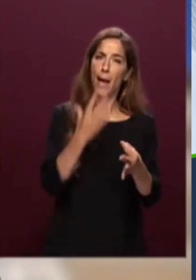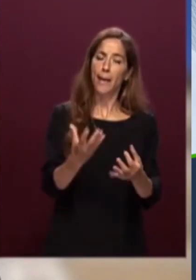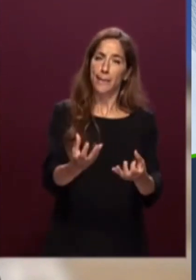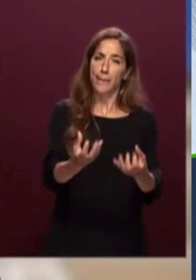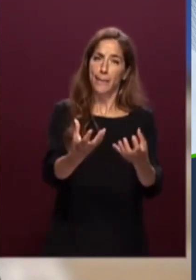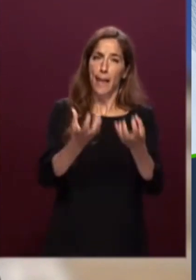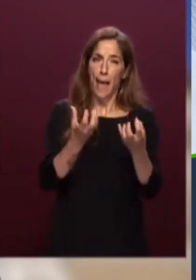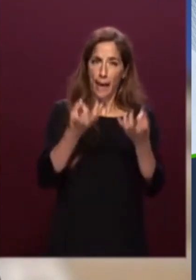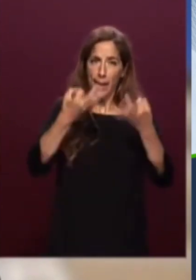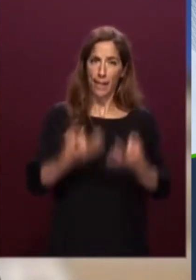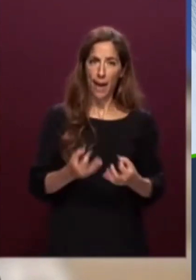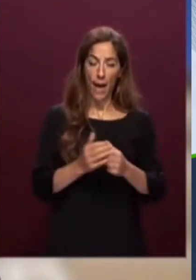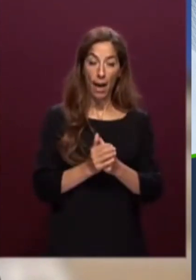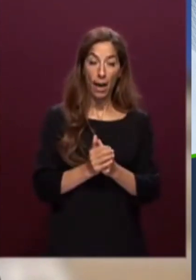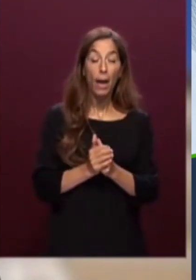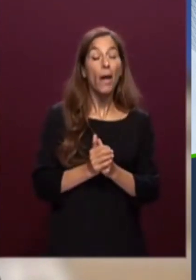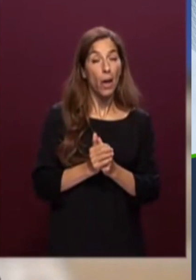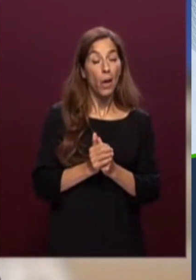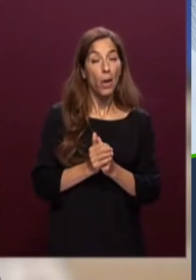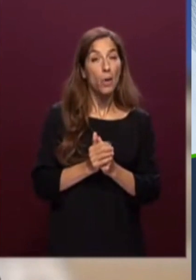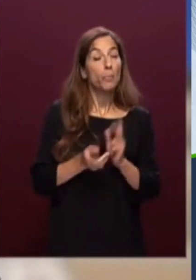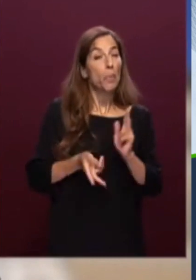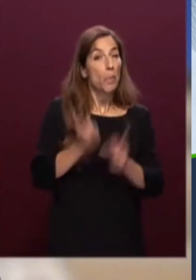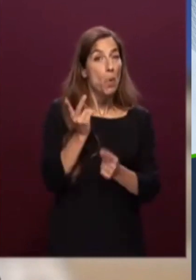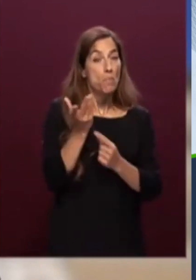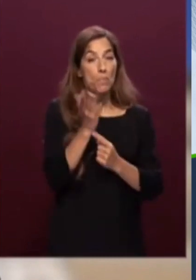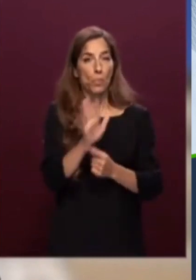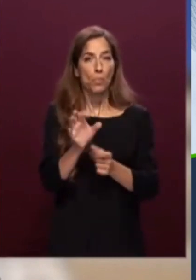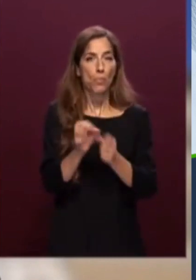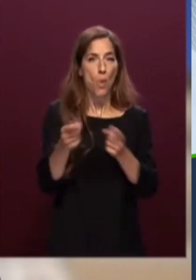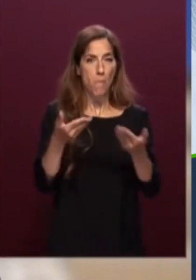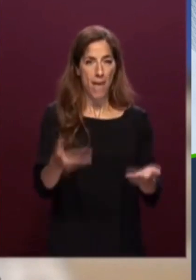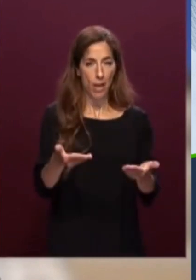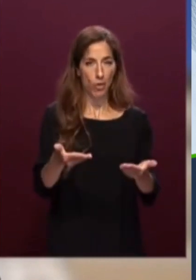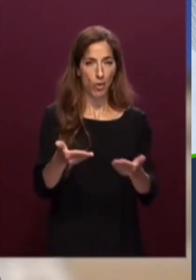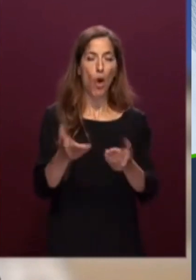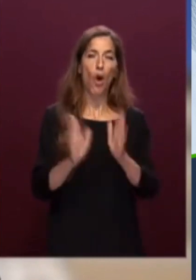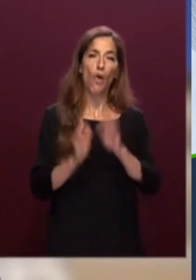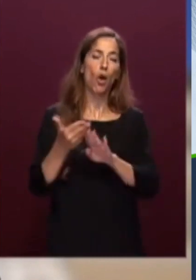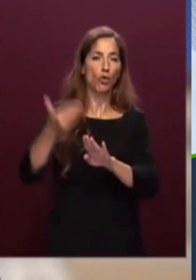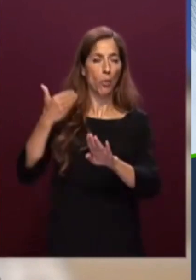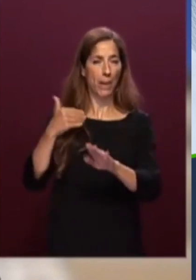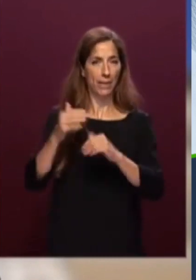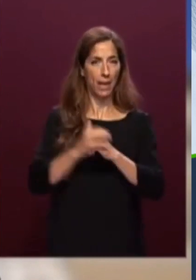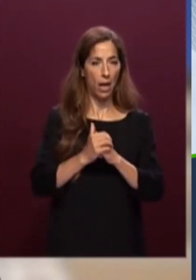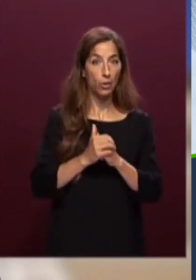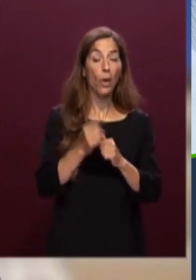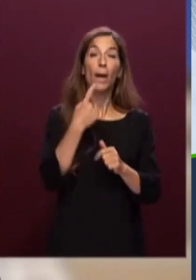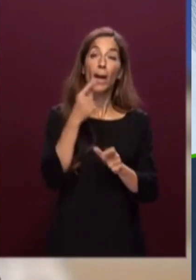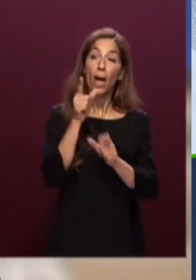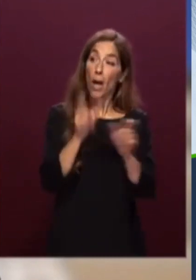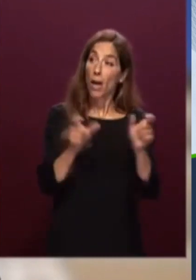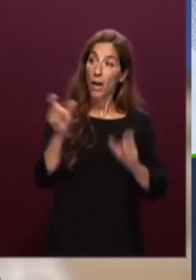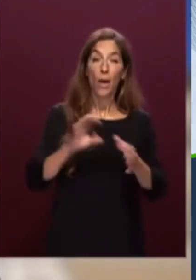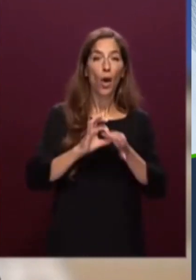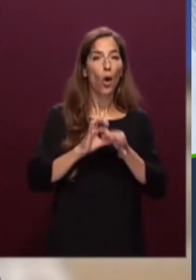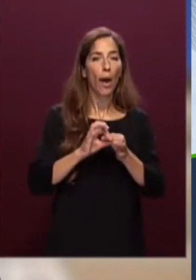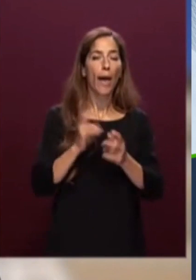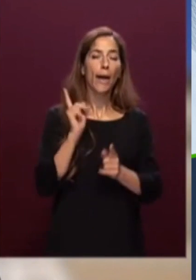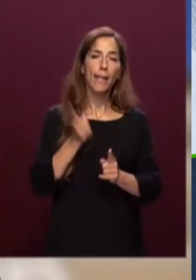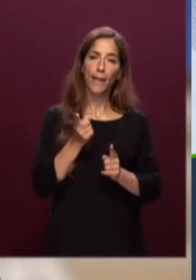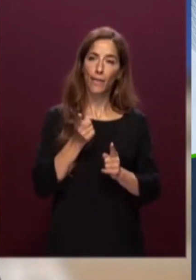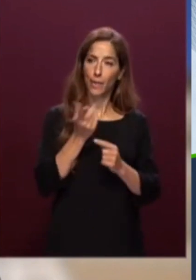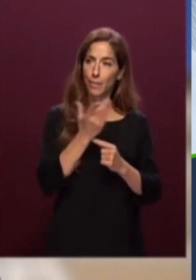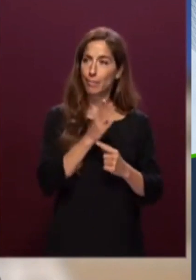storici ai miei colleghi tutti auguro di vivere questa legislatura con la serietà e la sobrietà che il momento